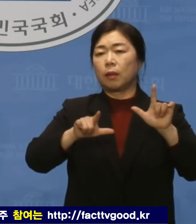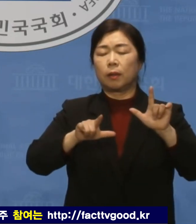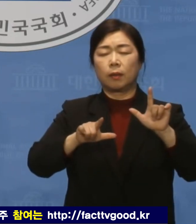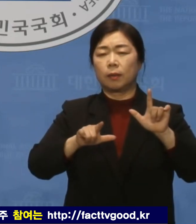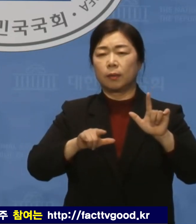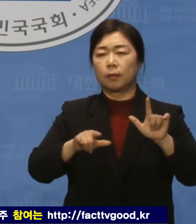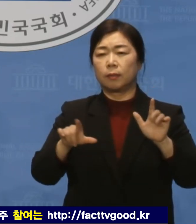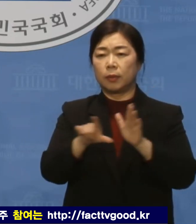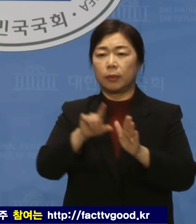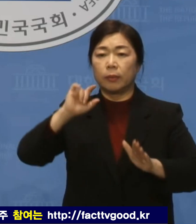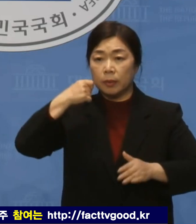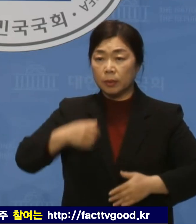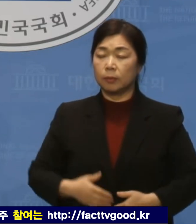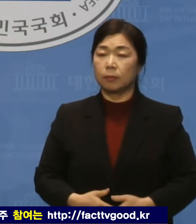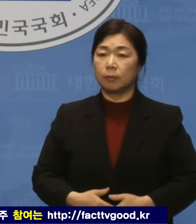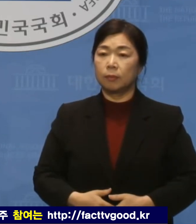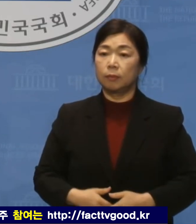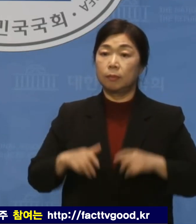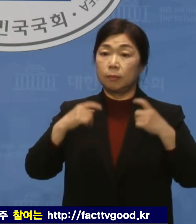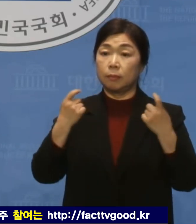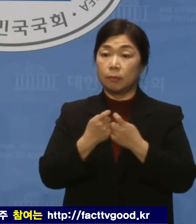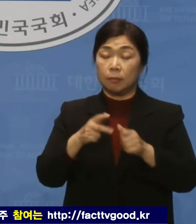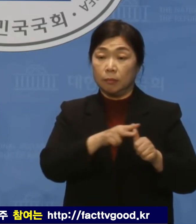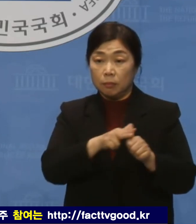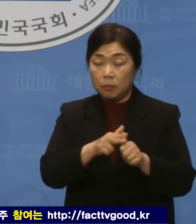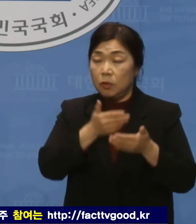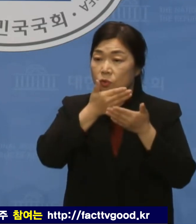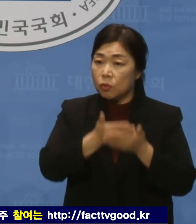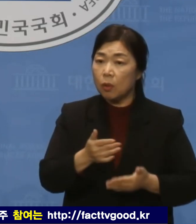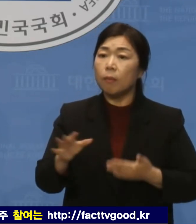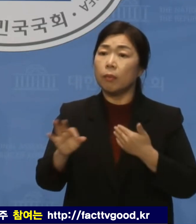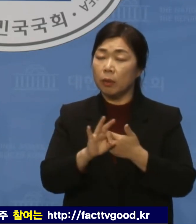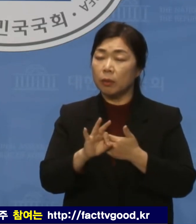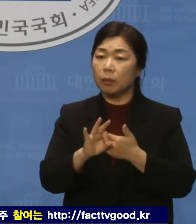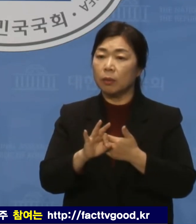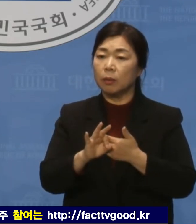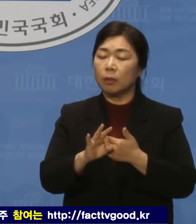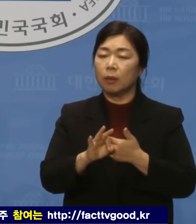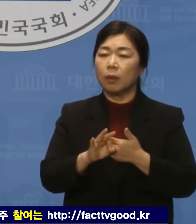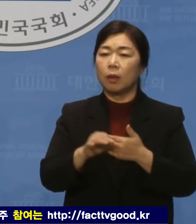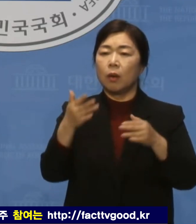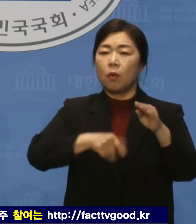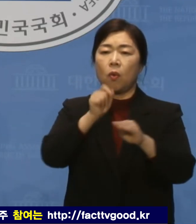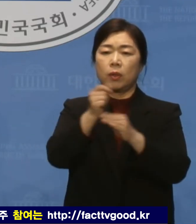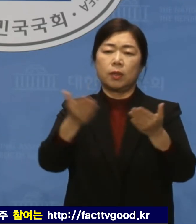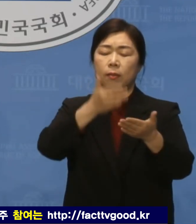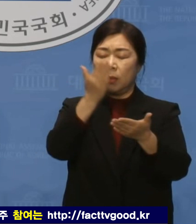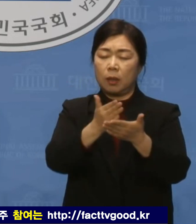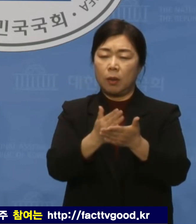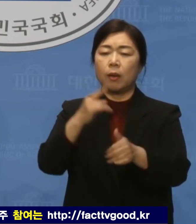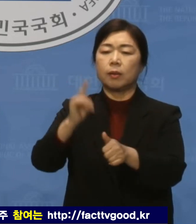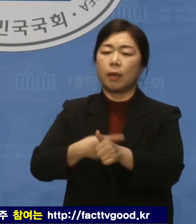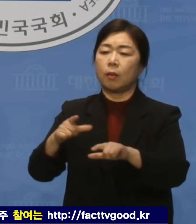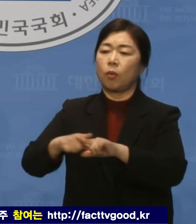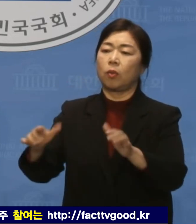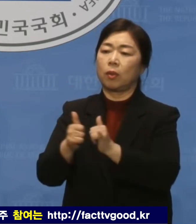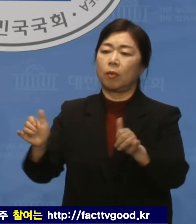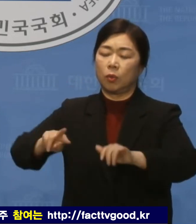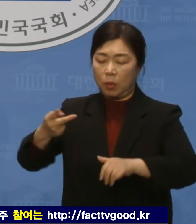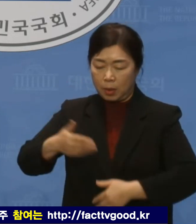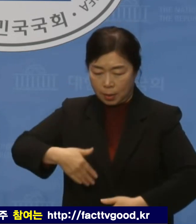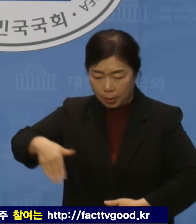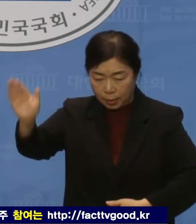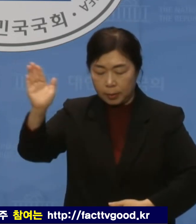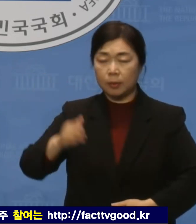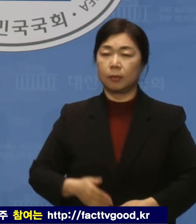개인 프라이버시가 그렇게 중요하다면 자연인으로 돌아가 사생활을 마음껏